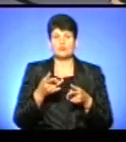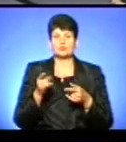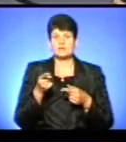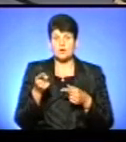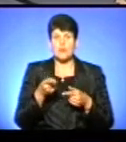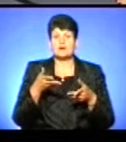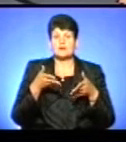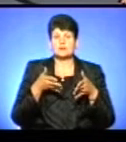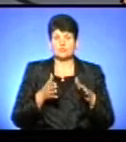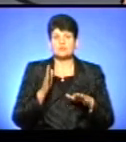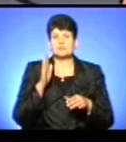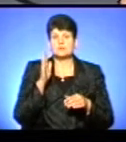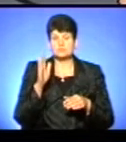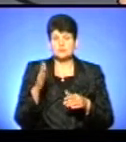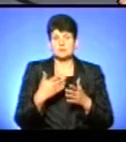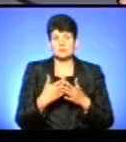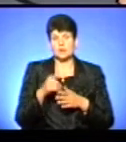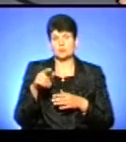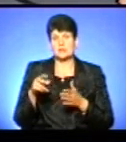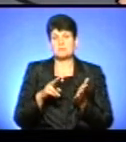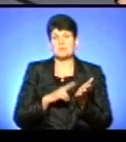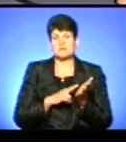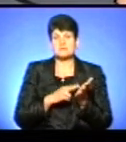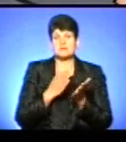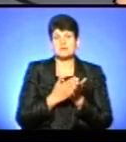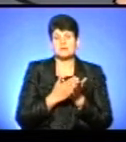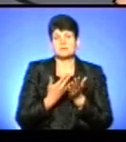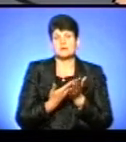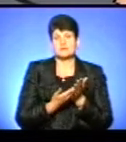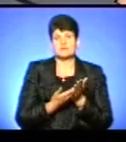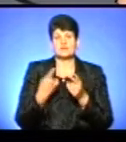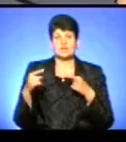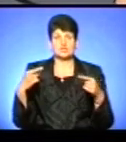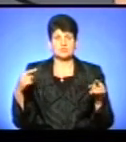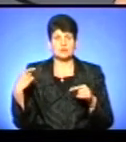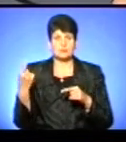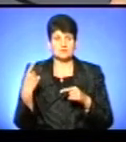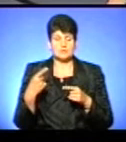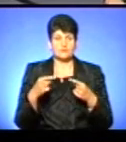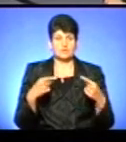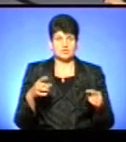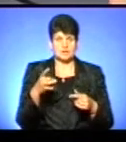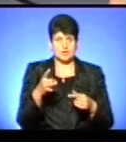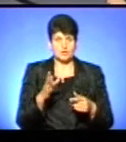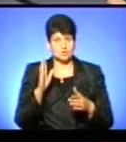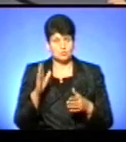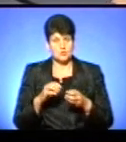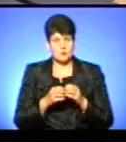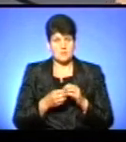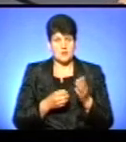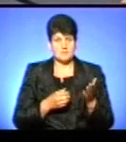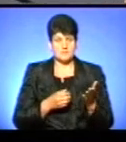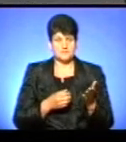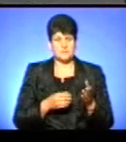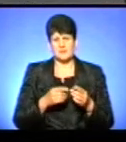народжуватимуть, скажімо, люди, які прописані в інших областях або в інших районах, чи буде тут проблема?